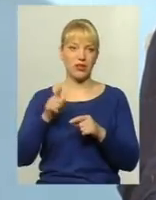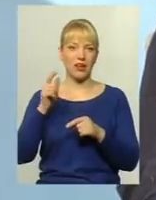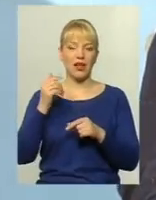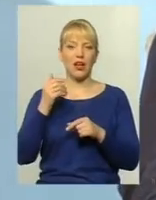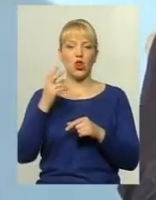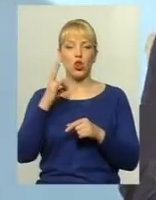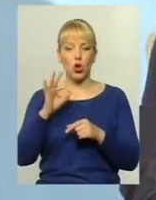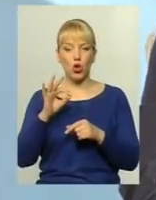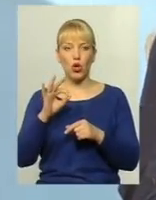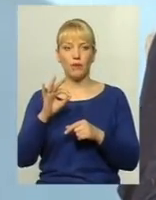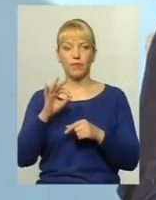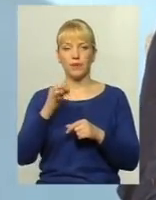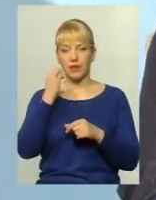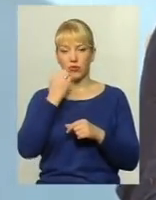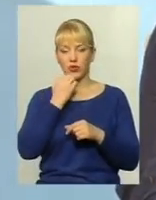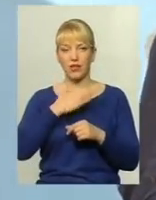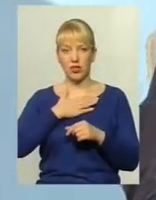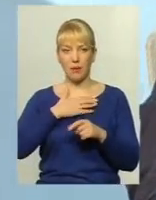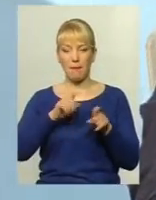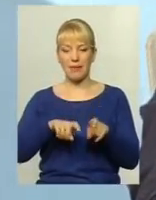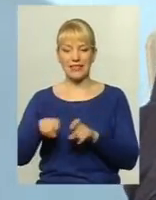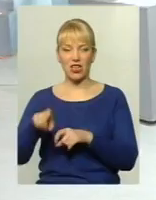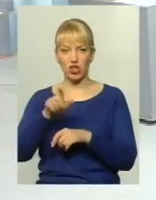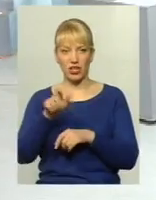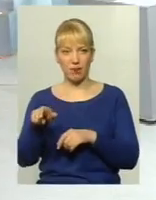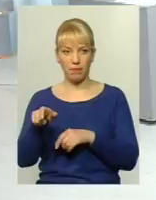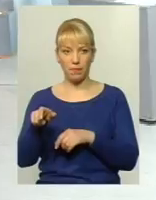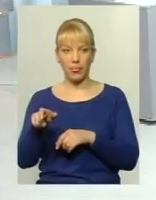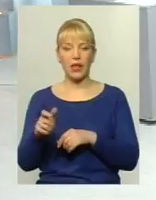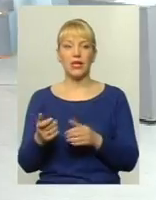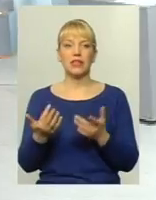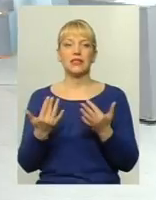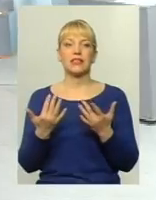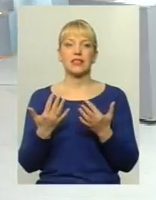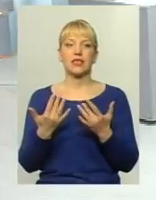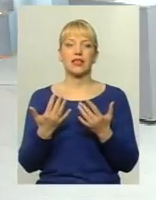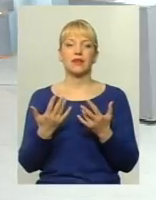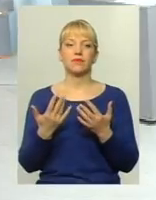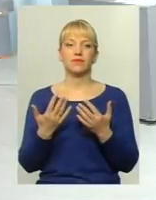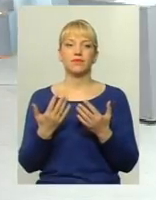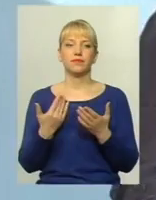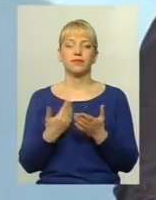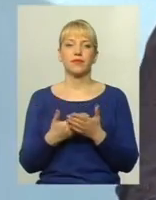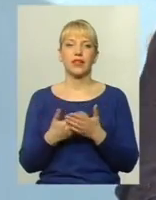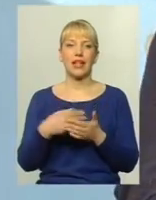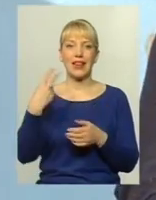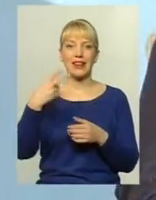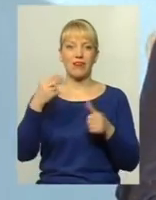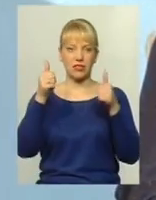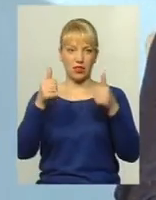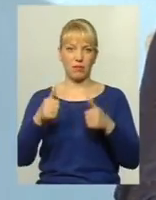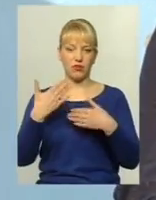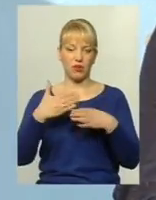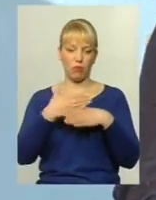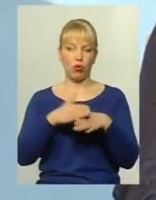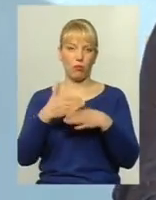цим. Але дякувати нашим пасажирам, вони вже скільки в районі табличок зняли, потрущили